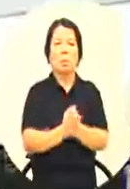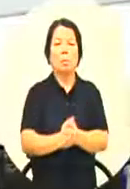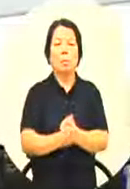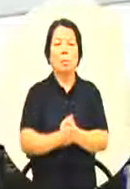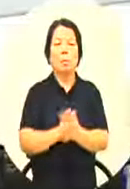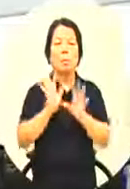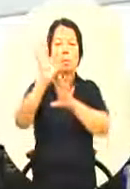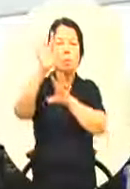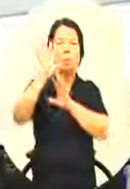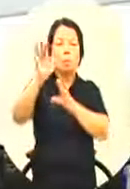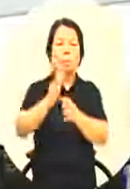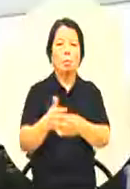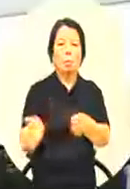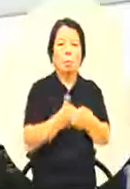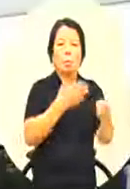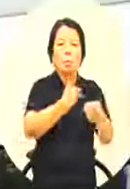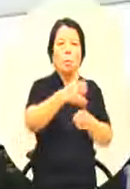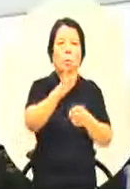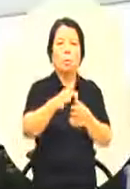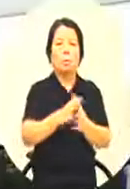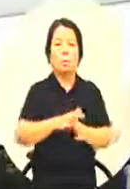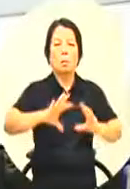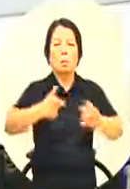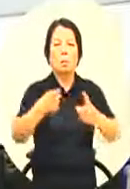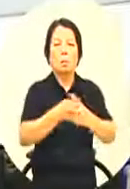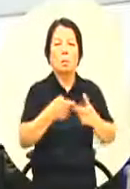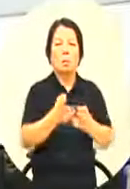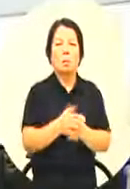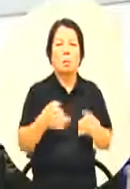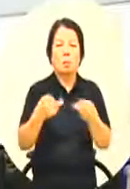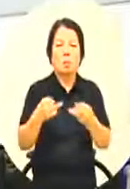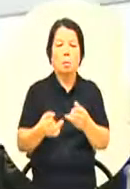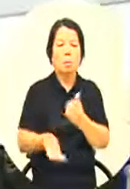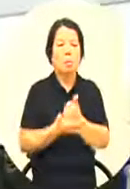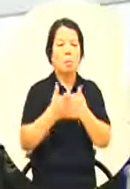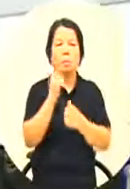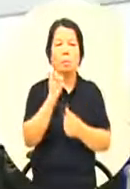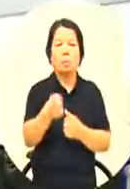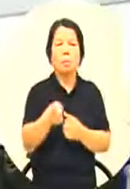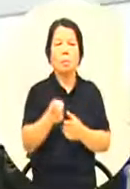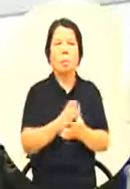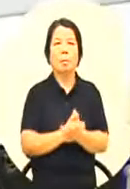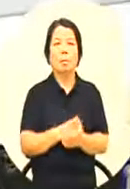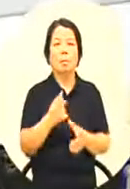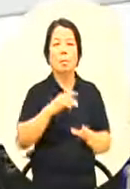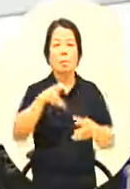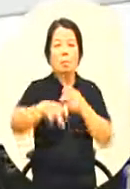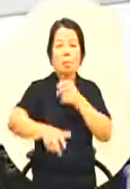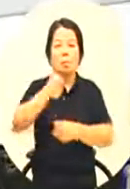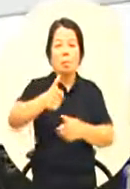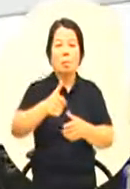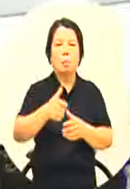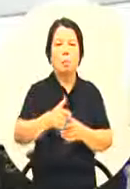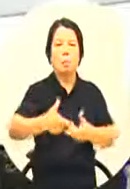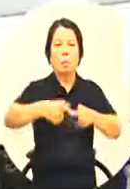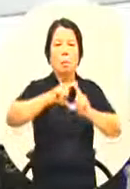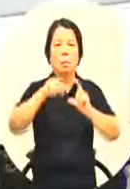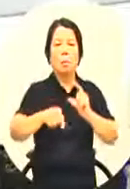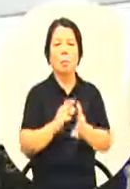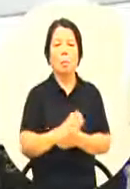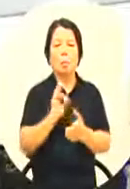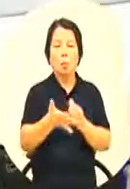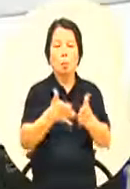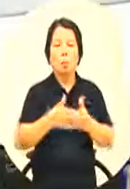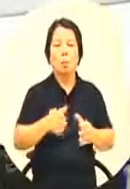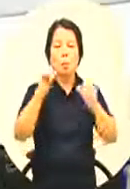桌球的他们说他们在国小根本得不到什么成绩我想请处长解释一下为什么我们会把